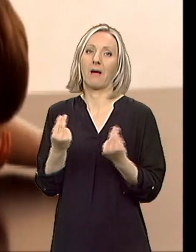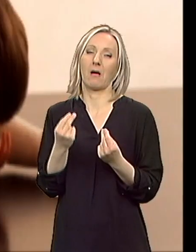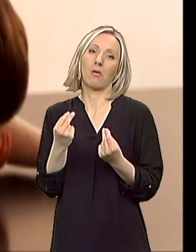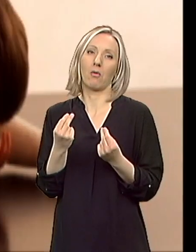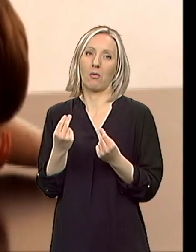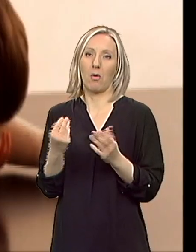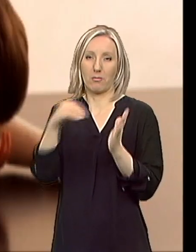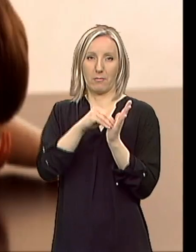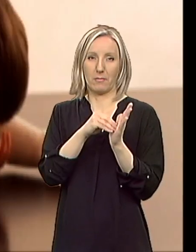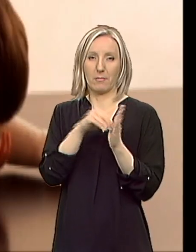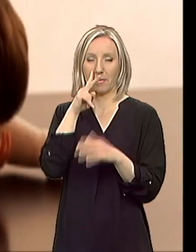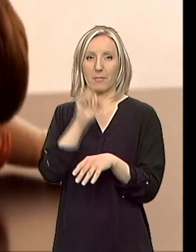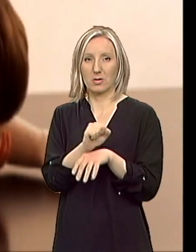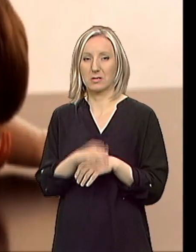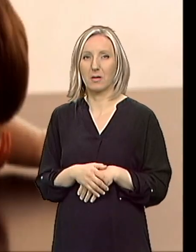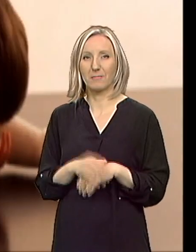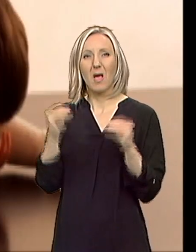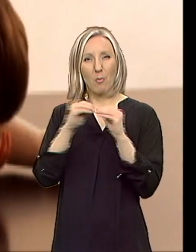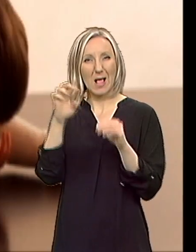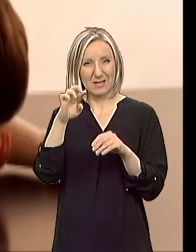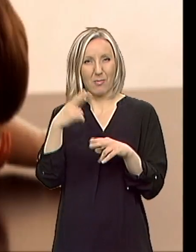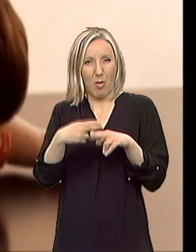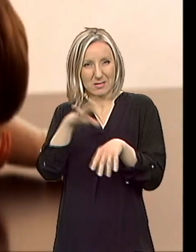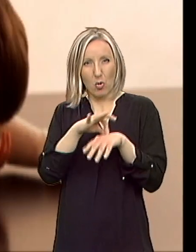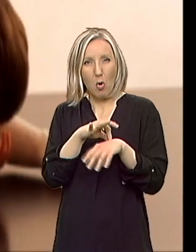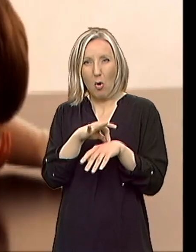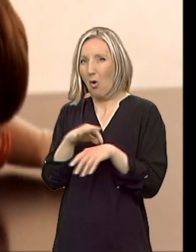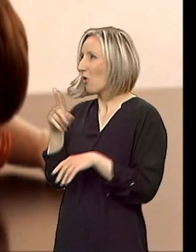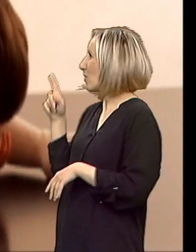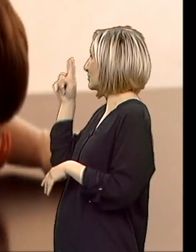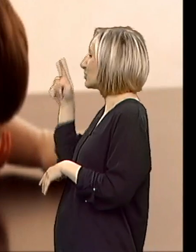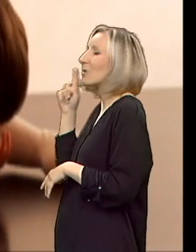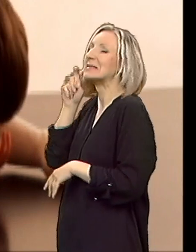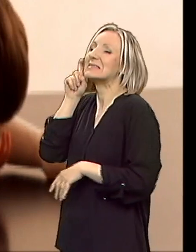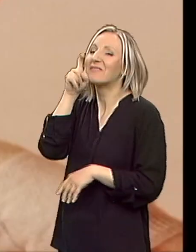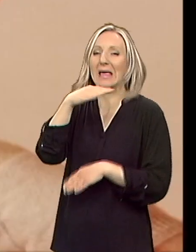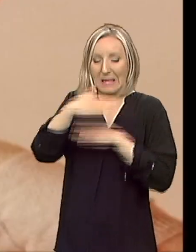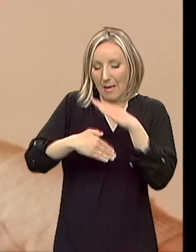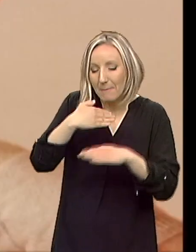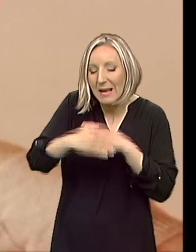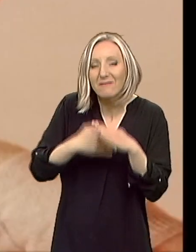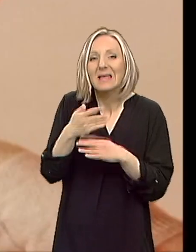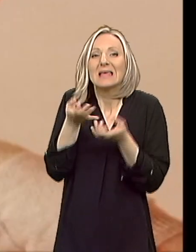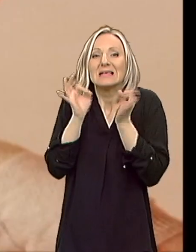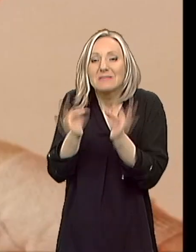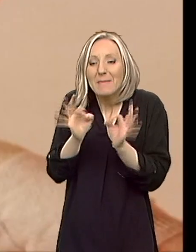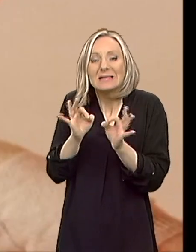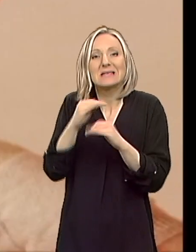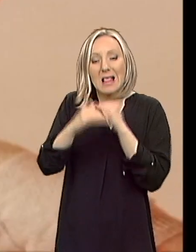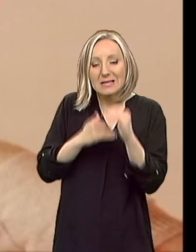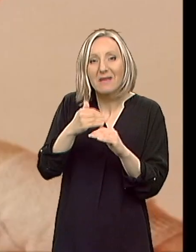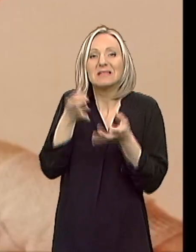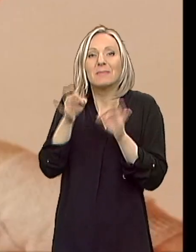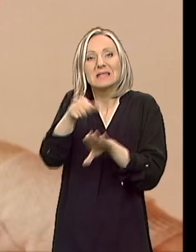Bulozna epidermaliza je takva bolest, ona zahteva svakodnevno previjanje, specijalnim zavojima, specijalnim